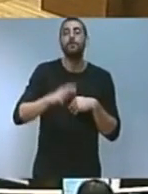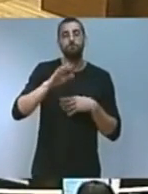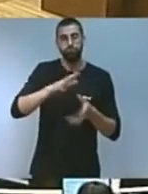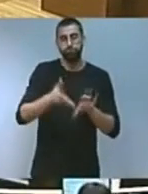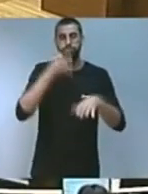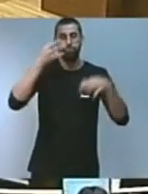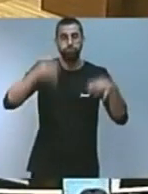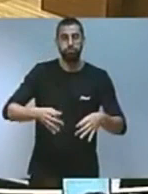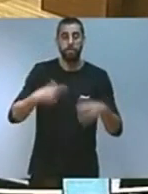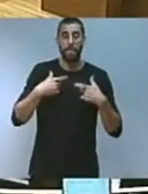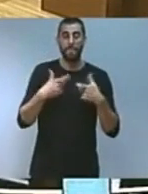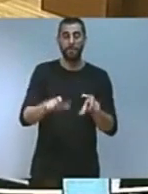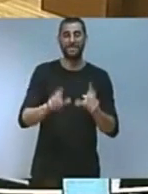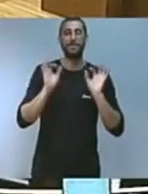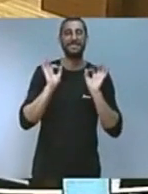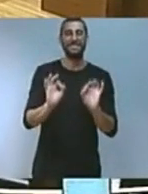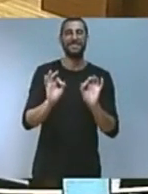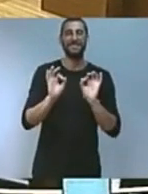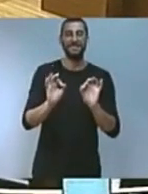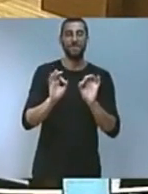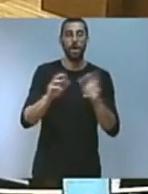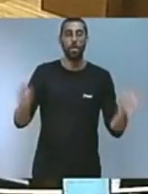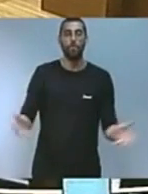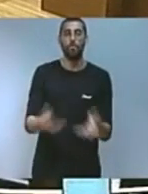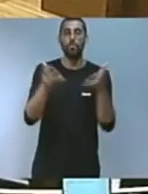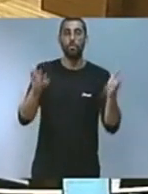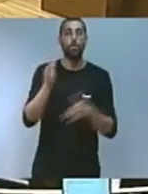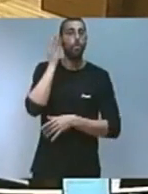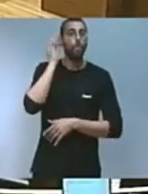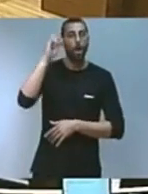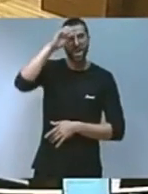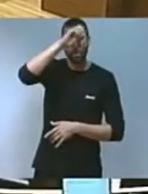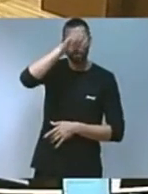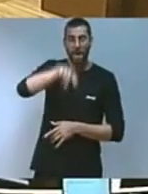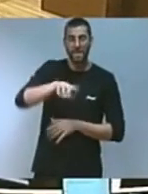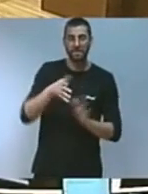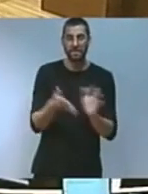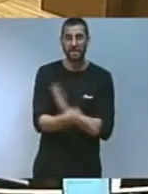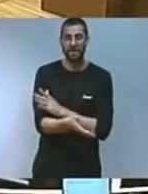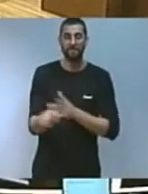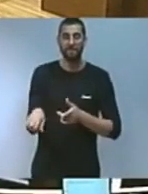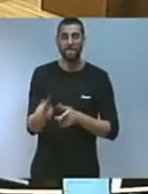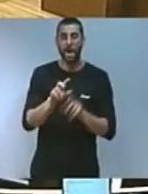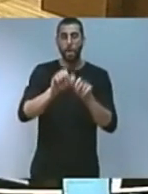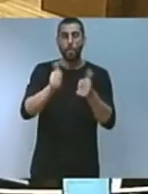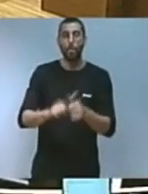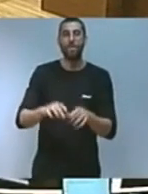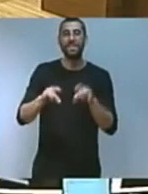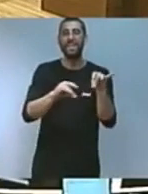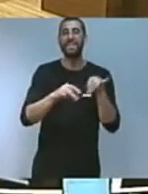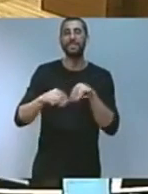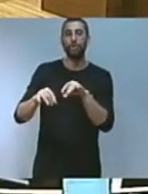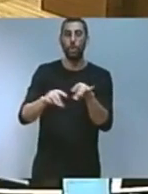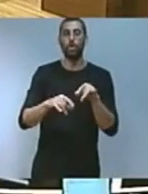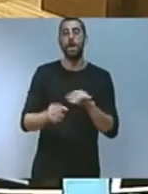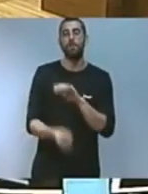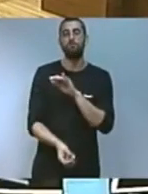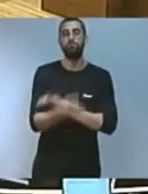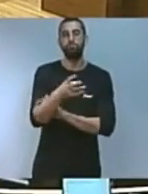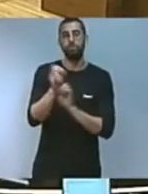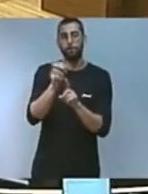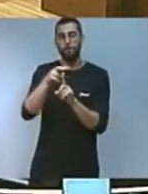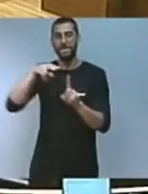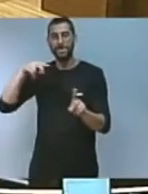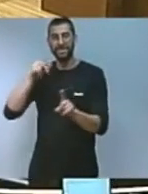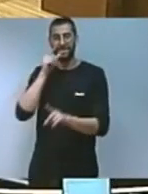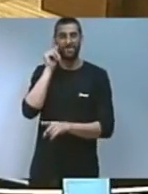d'un departament específic per a la promoció de la dona rural que contribueix a la implantació d'un model territorial amb perspectiva de gènere que prioritzi el